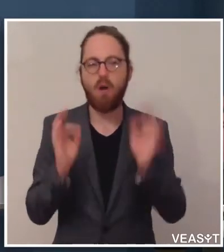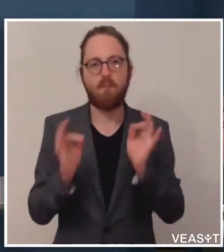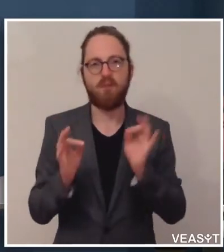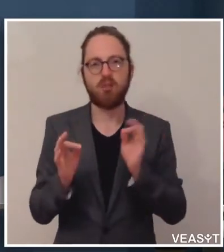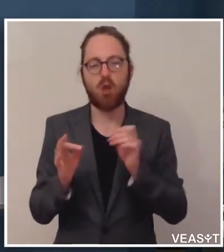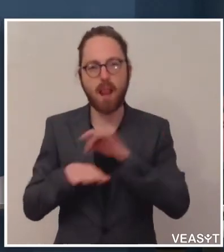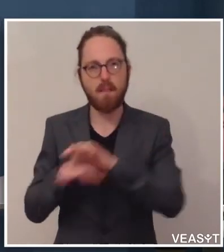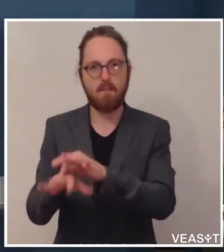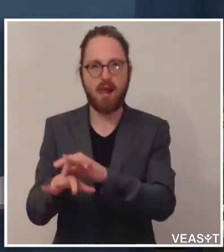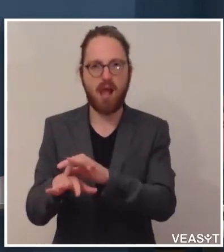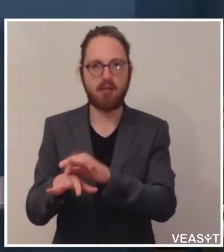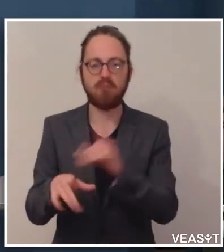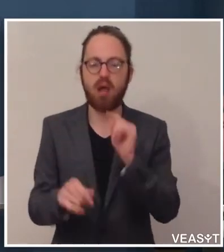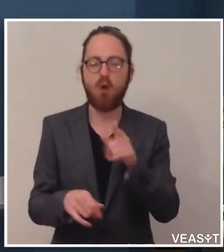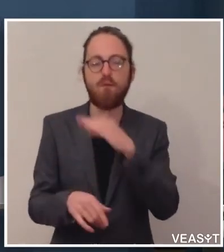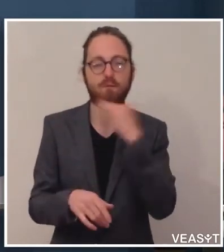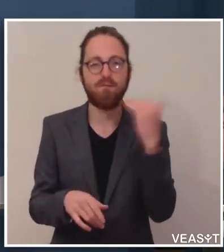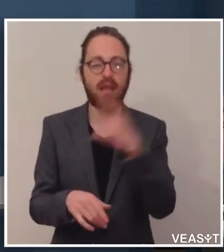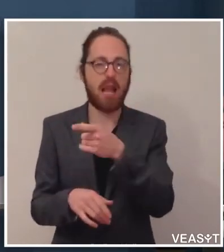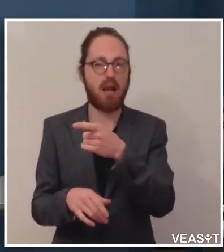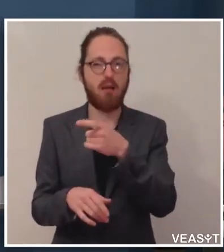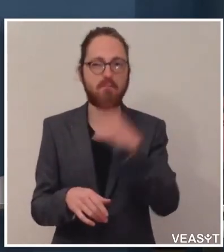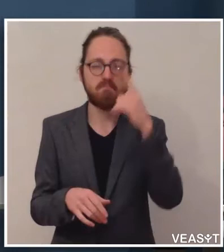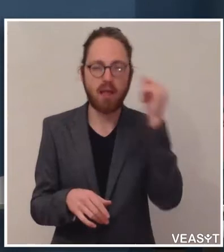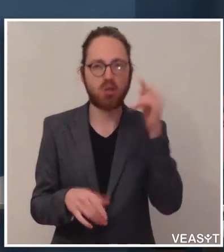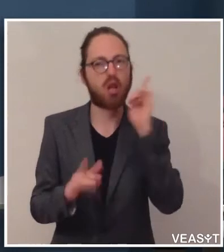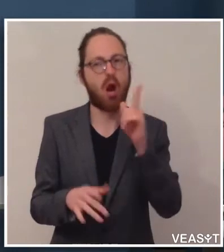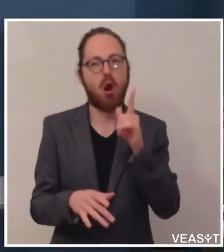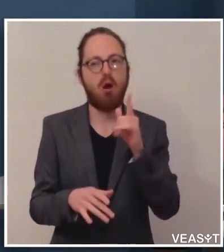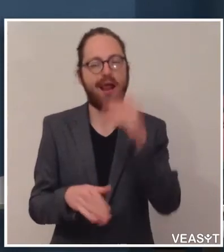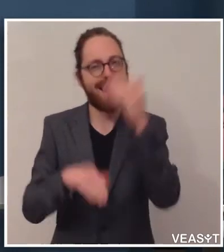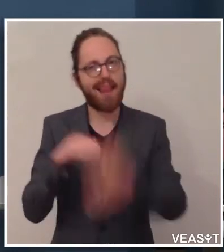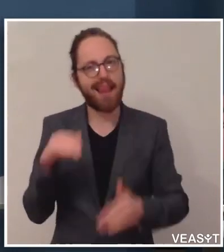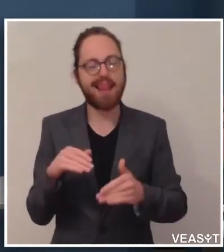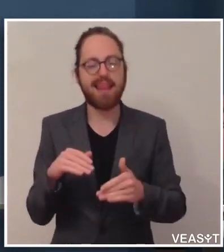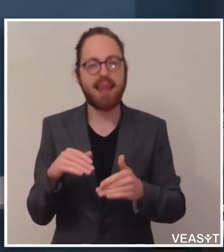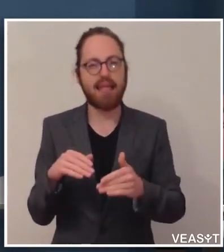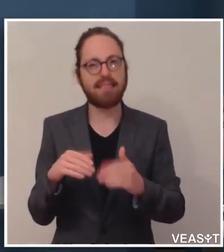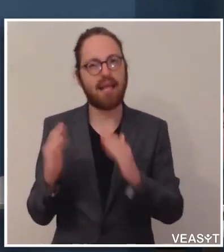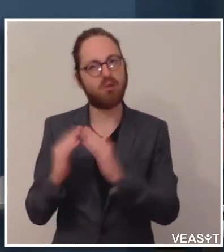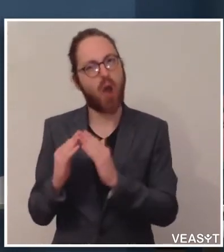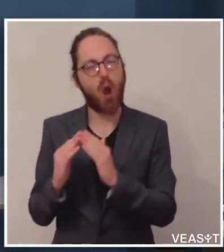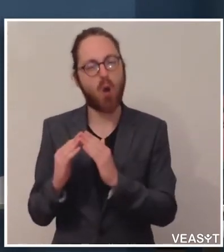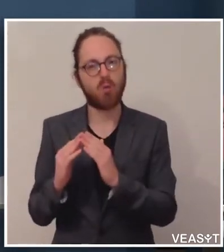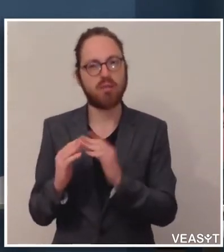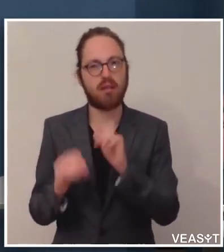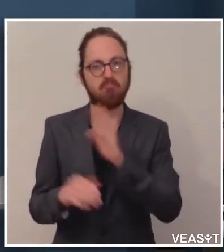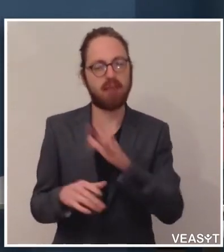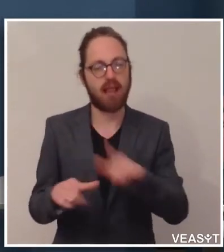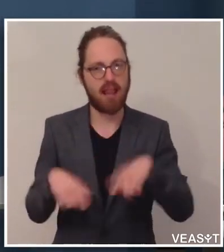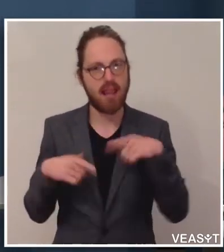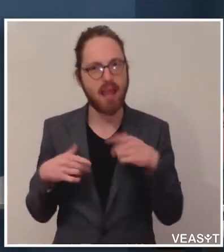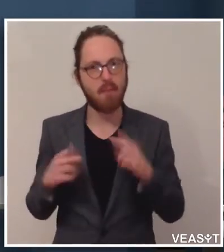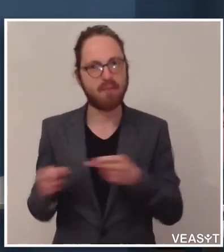auch, wenn man so will, die letzte Heimat auf ihrem Lebensweg. Und die Mitarbeiterinnen und Mitarbeiter leisten Großartiges,